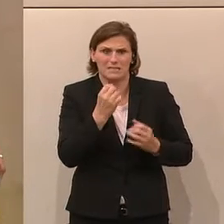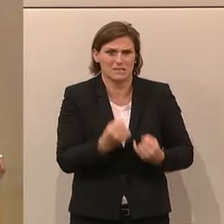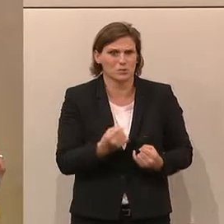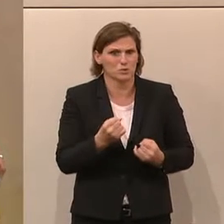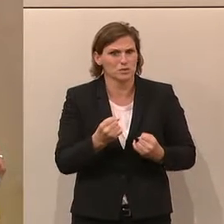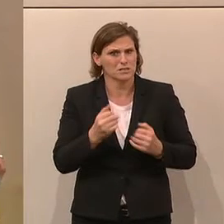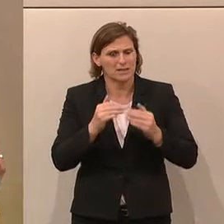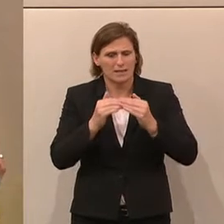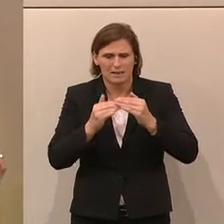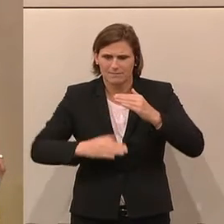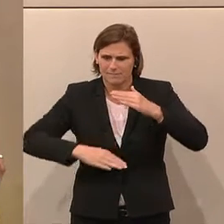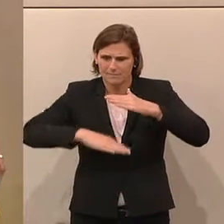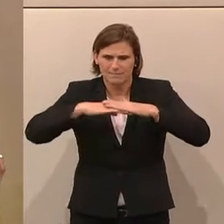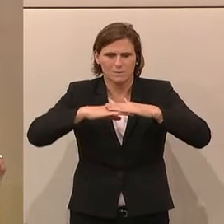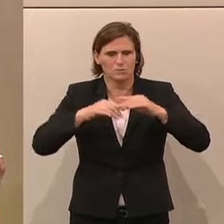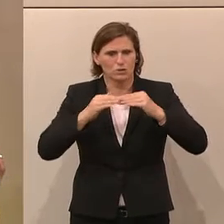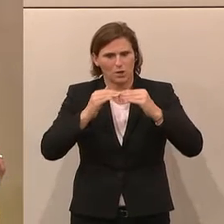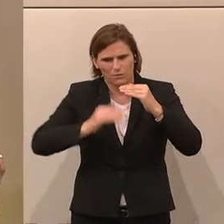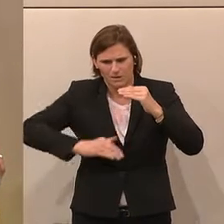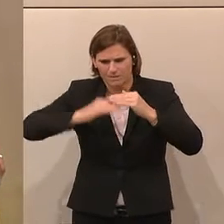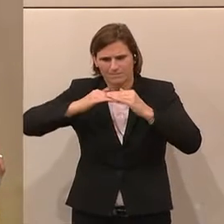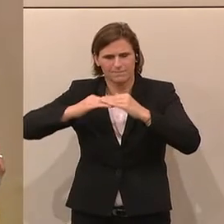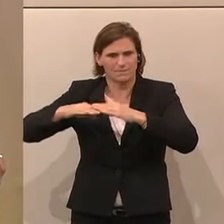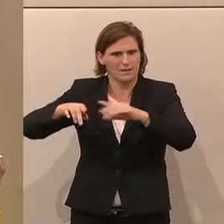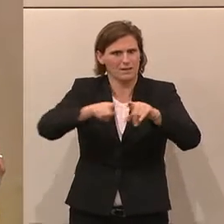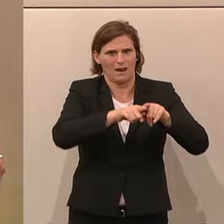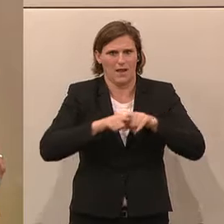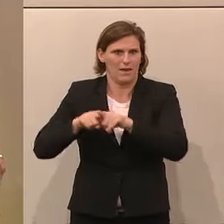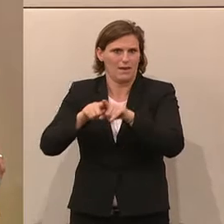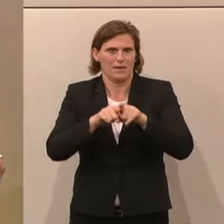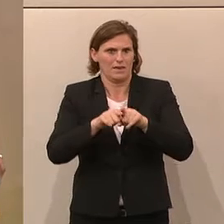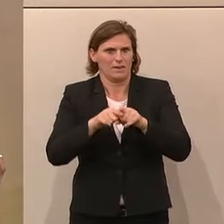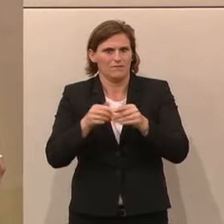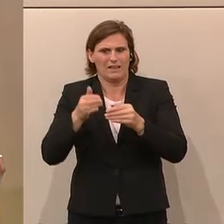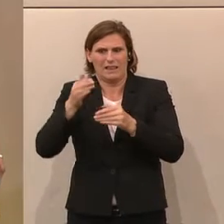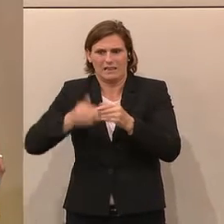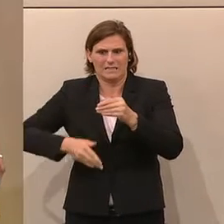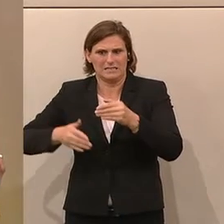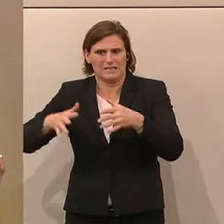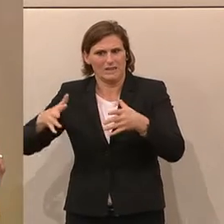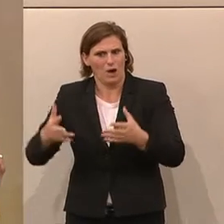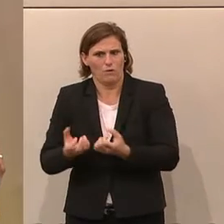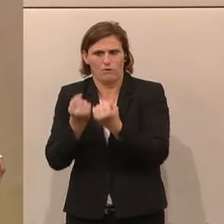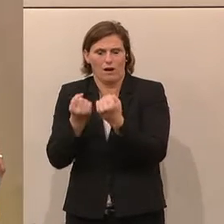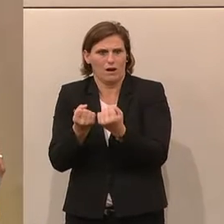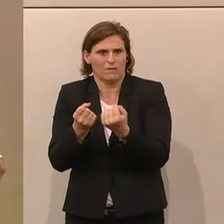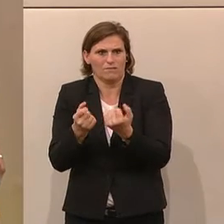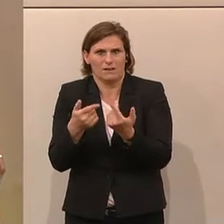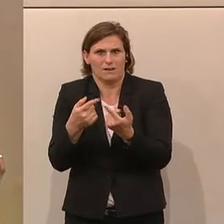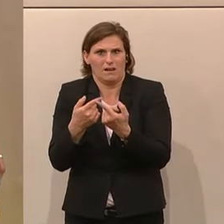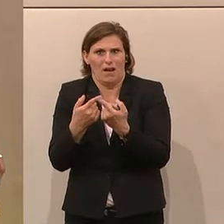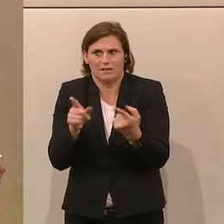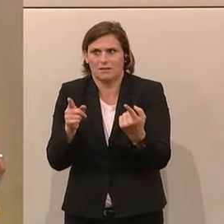Mindestgrenze sein. Das muss eine Untergrenze sein. Wirklich das letzte Netz, das einen am Ende auffängt, wenn es wirklich nicht mehr anders